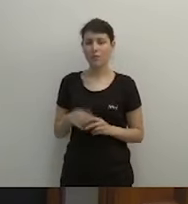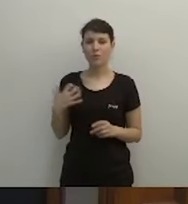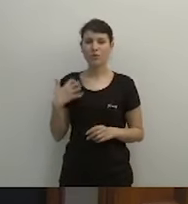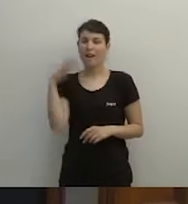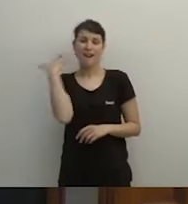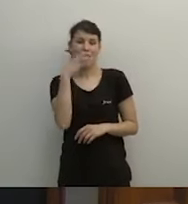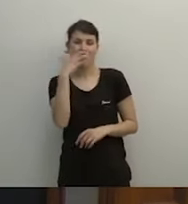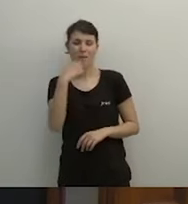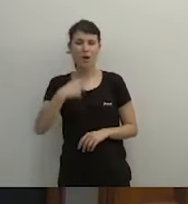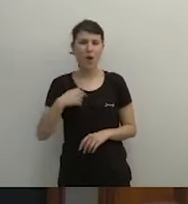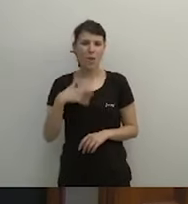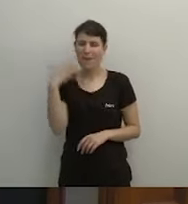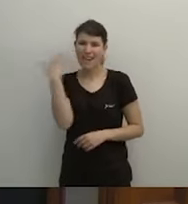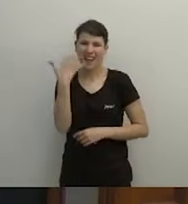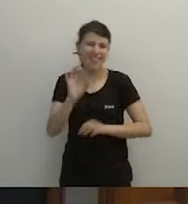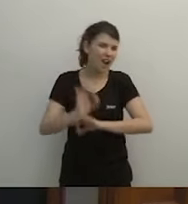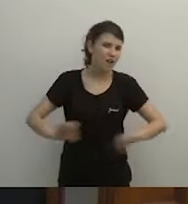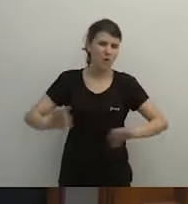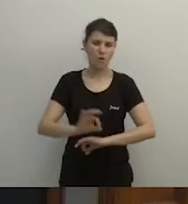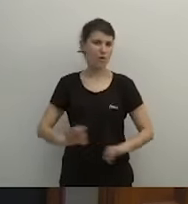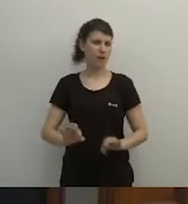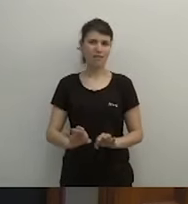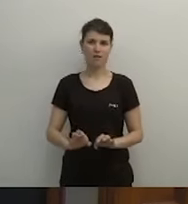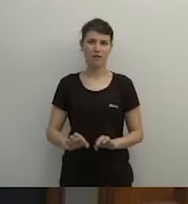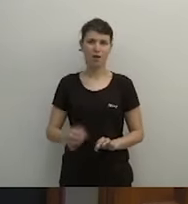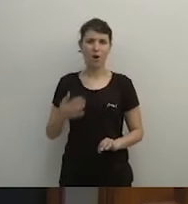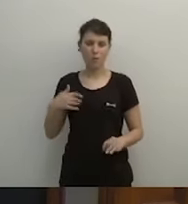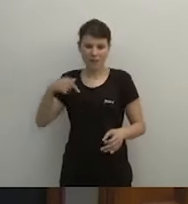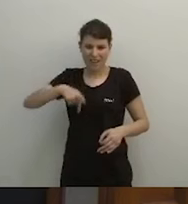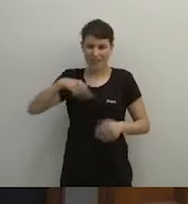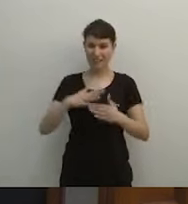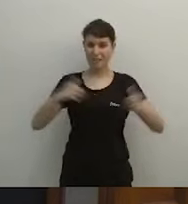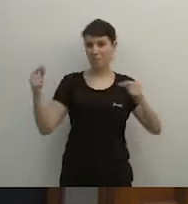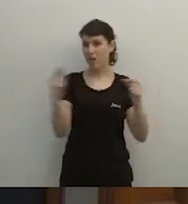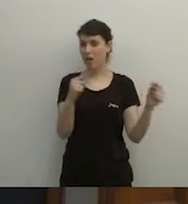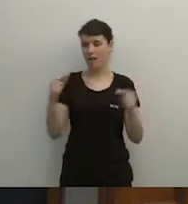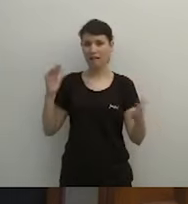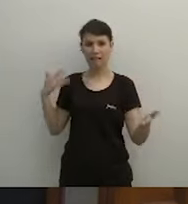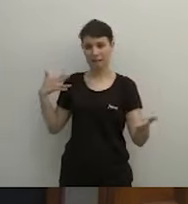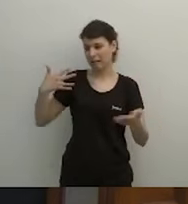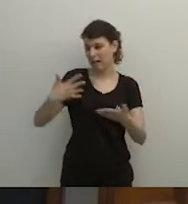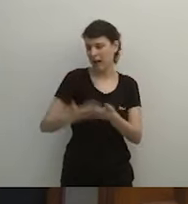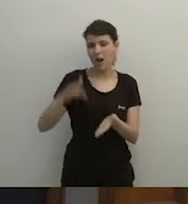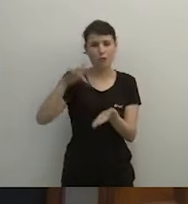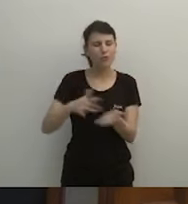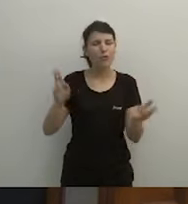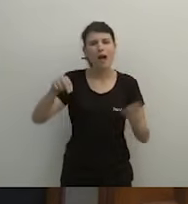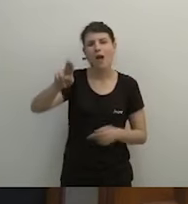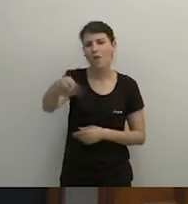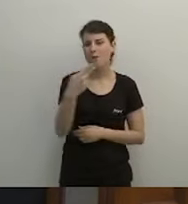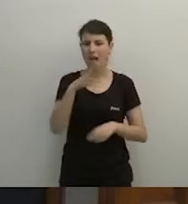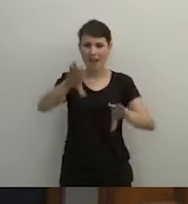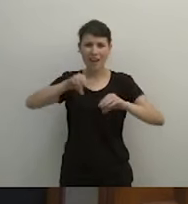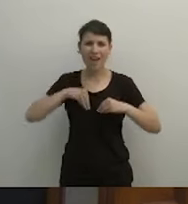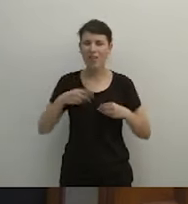però no fa cap gràcia, no fa ni punyetera gràcia, això no havia passat mai en aquesta institució, que fiscalia accepta tràmit una denúncia d'un partit